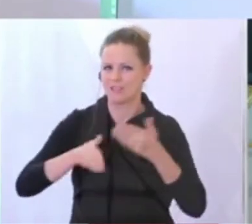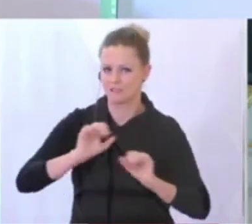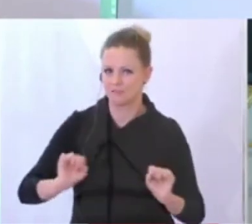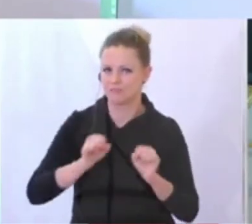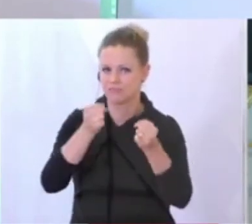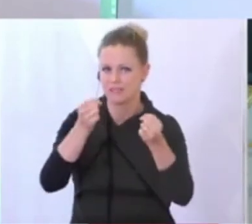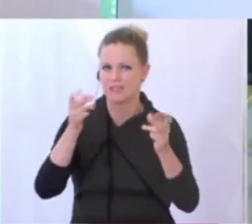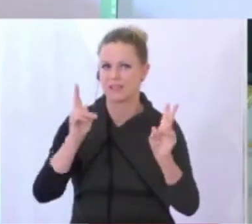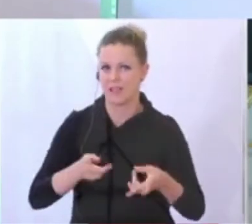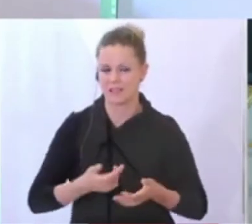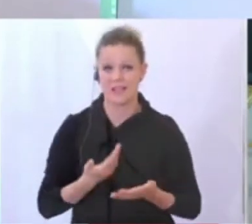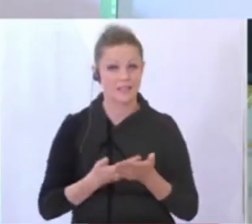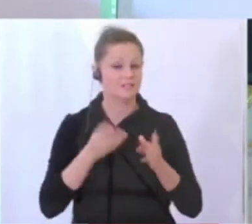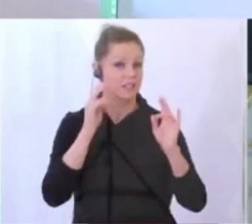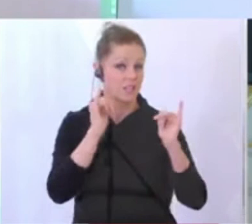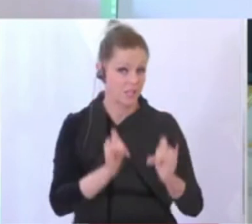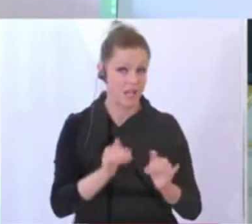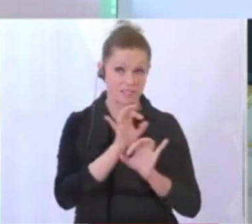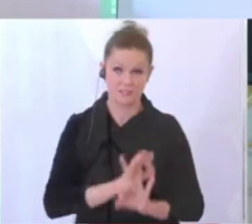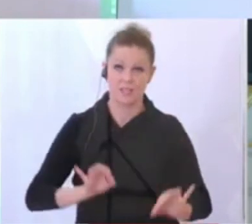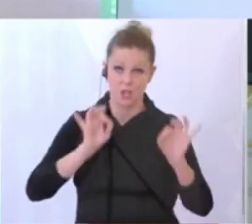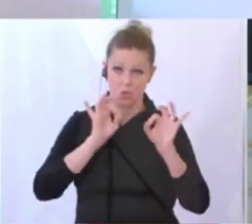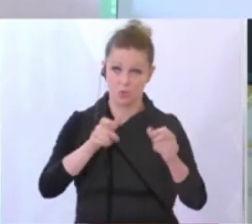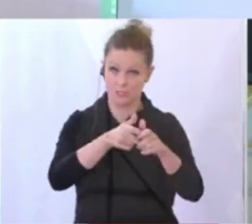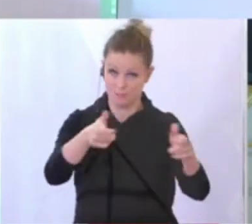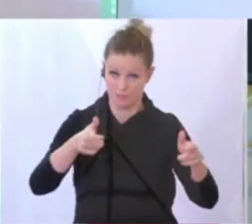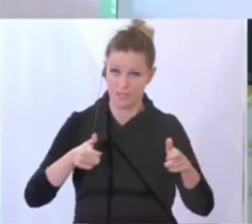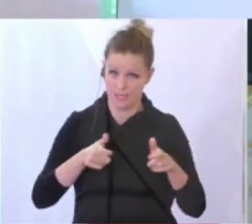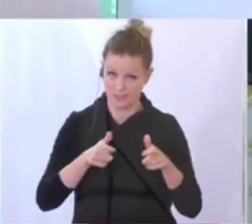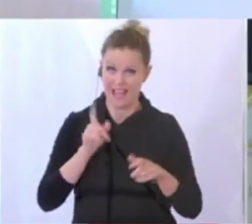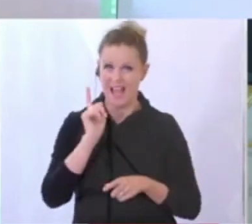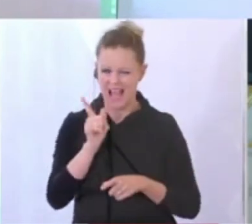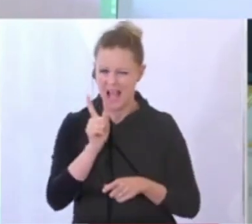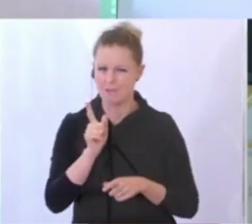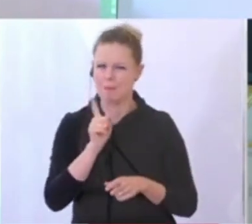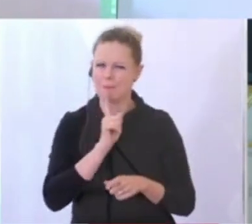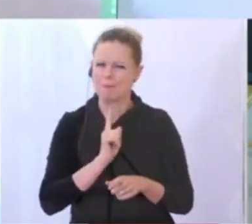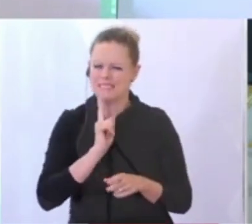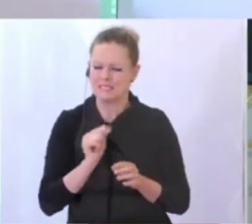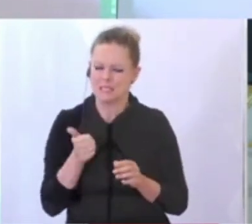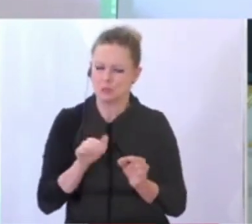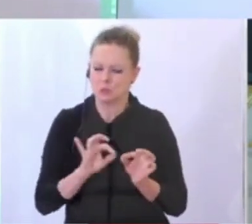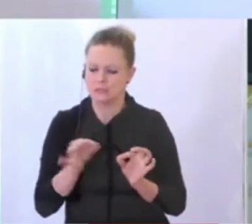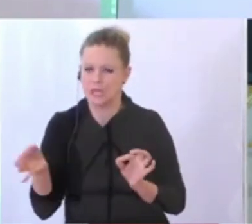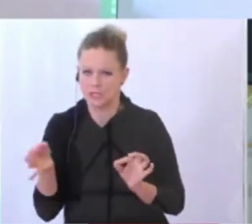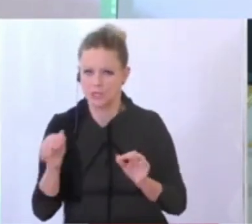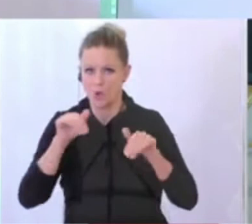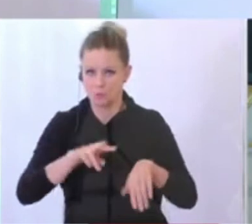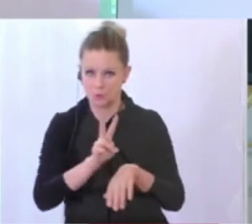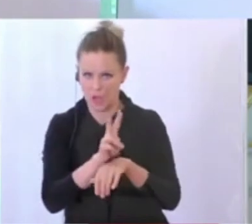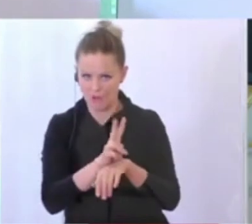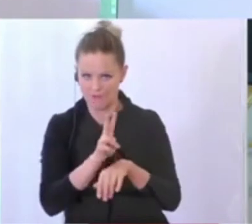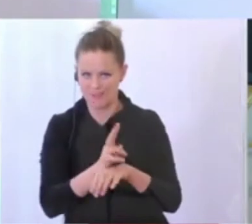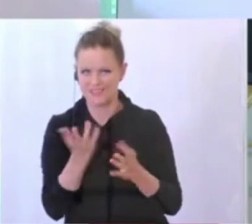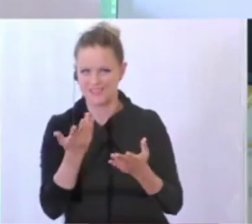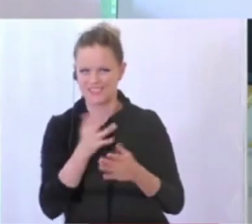zu können. Also von daher, ja, sehr gutes Paket. Allerdings ein bisschen mit dem Nachsatz. Es muss darauf geachtet